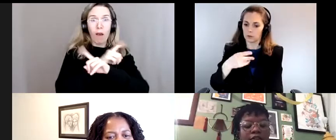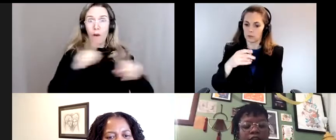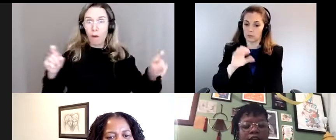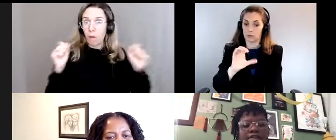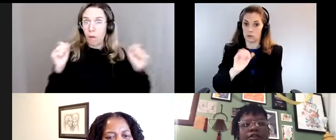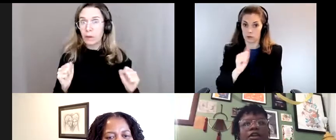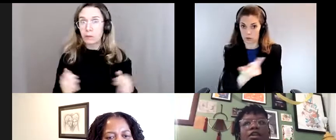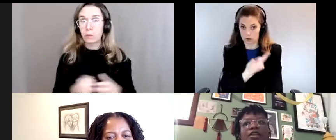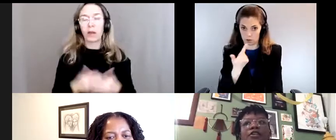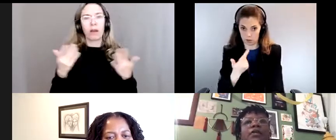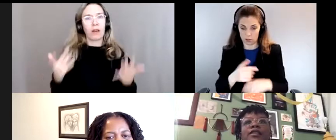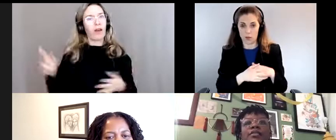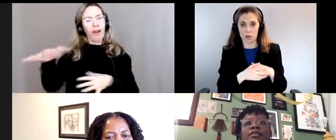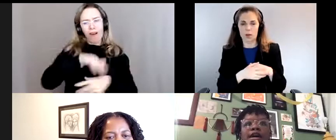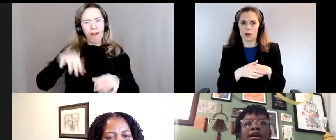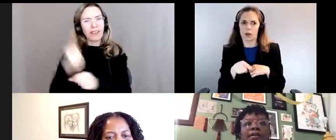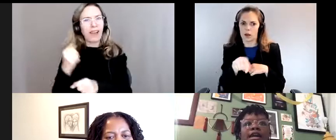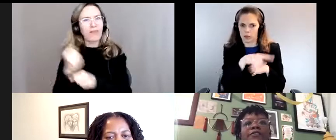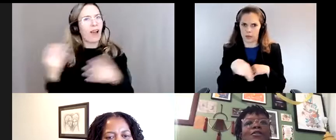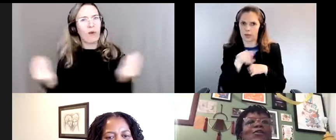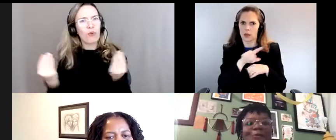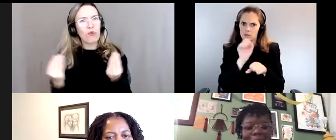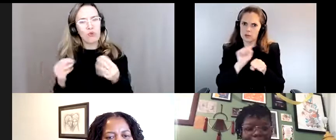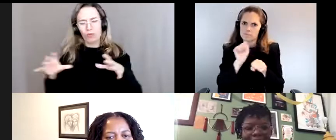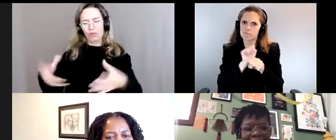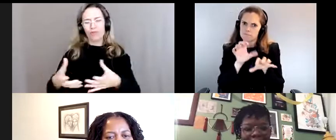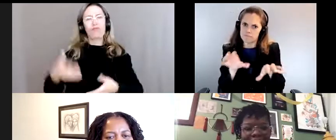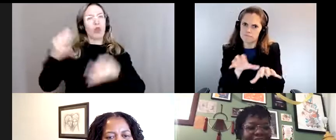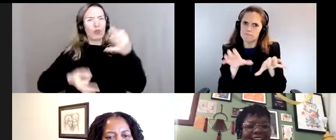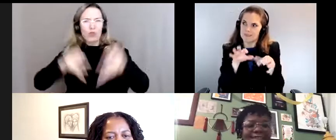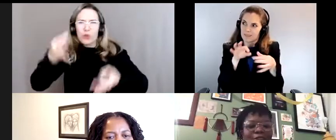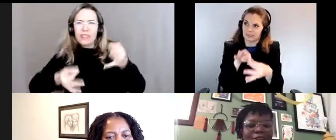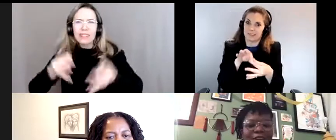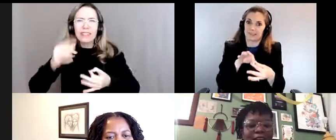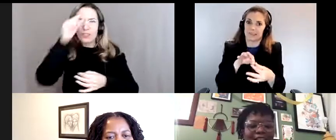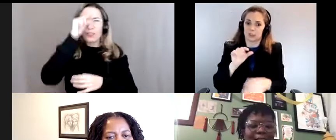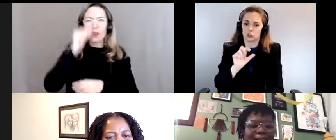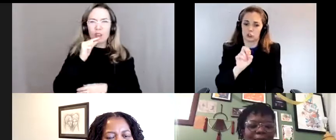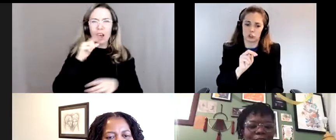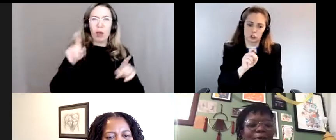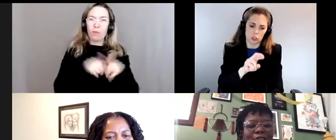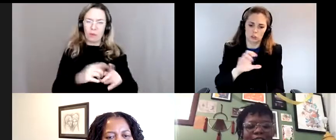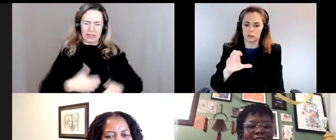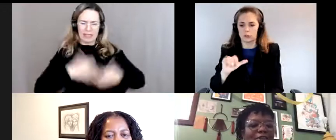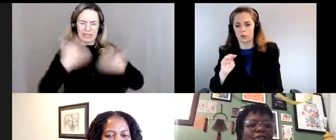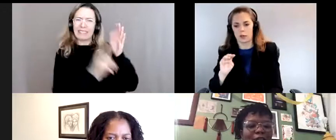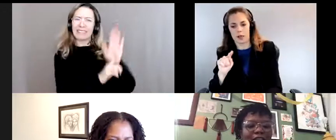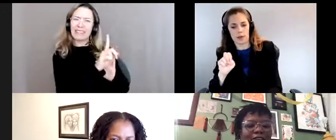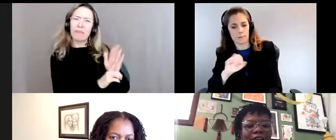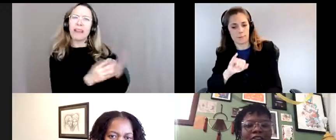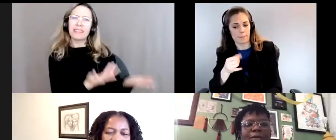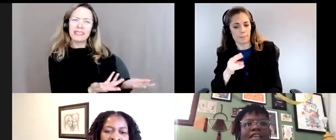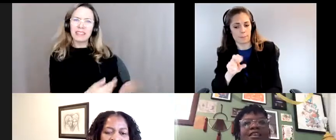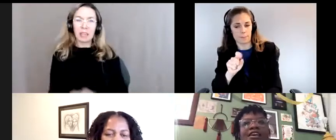Et ces personnes travaillent dans le secteur de la justice de genre et de la crise climatique depuis longtemps. Et si vous